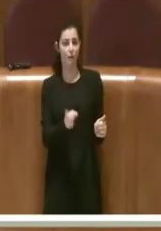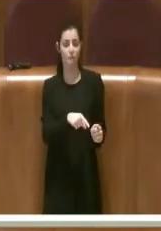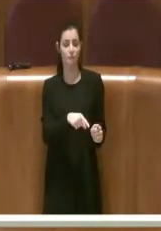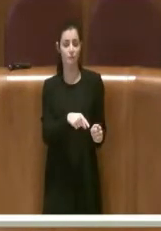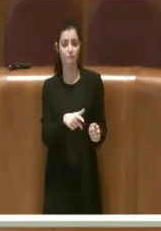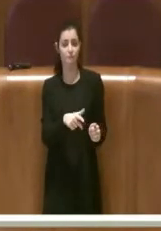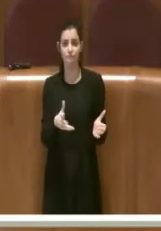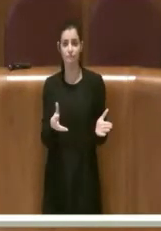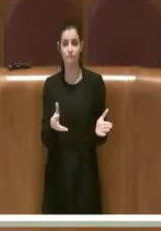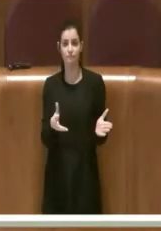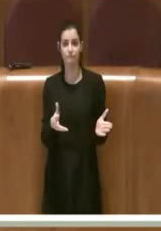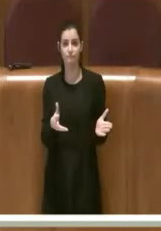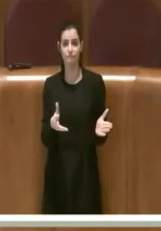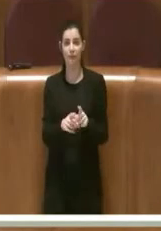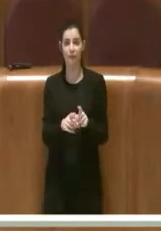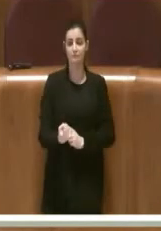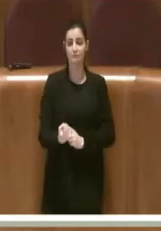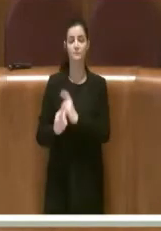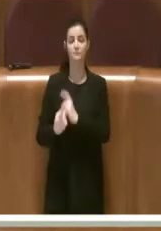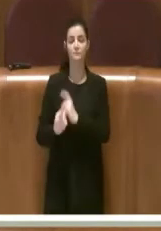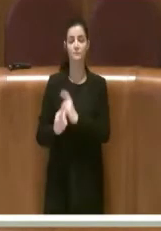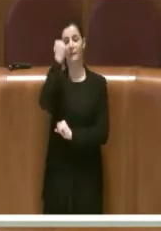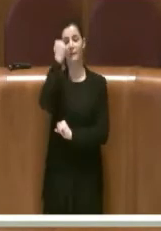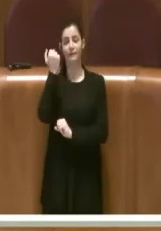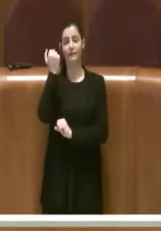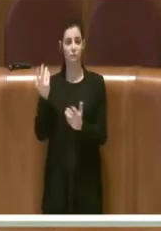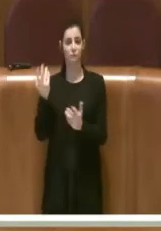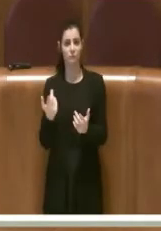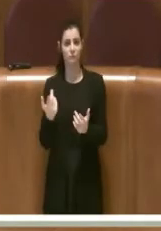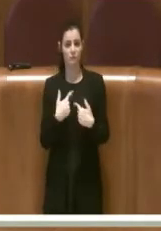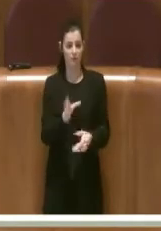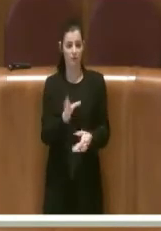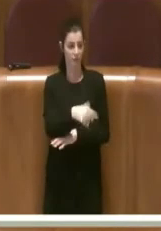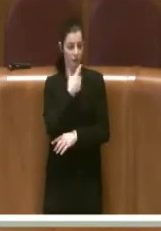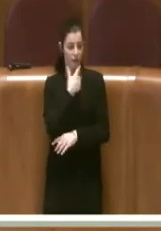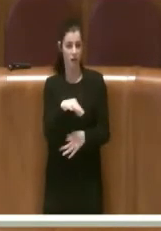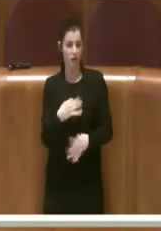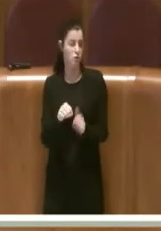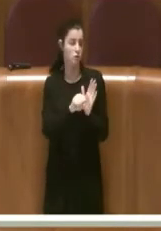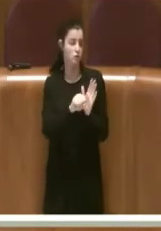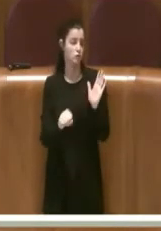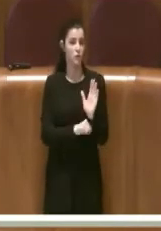del gambero anche su questa bellissima Villa storica.